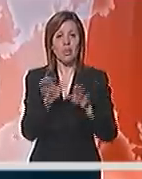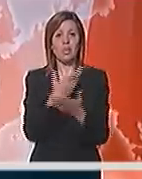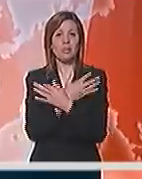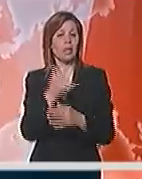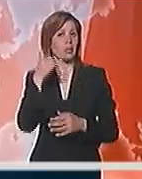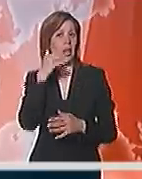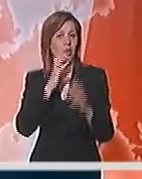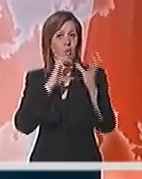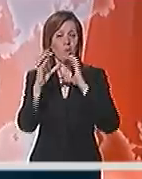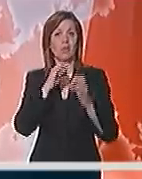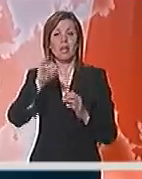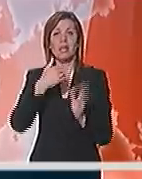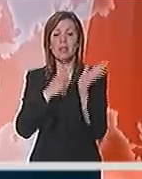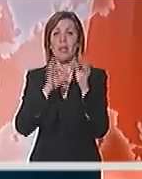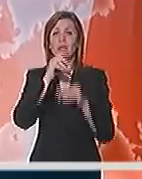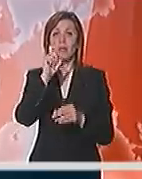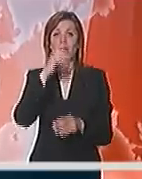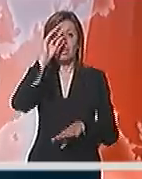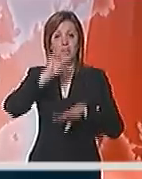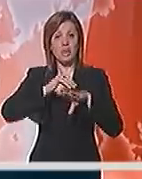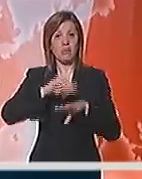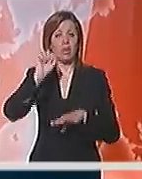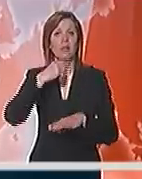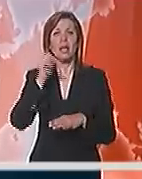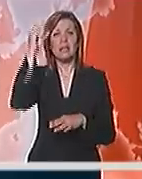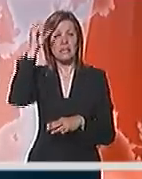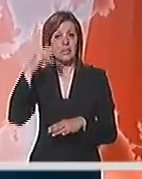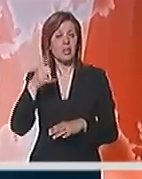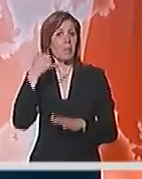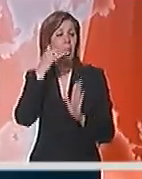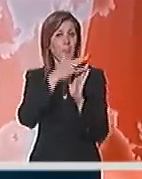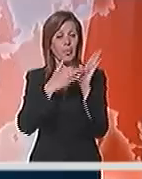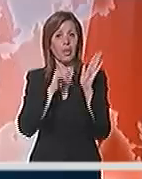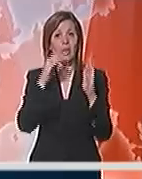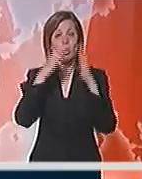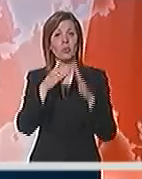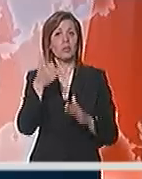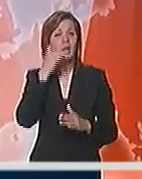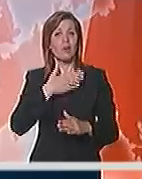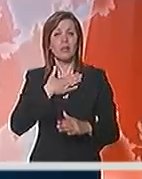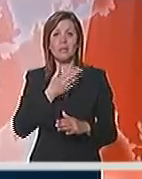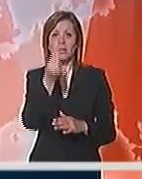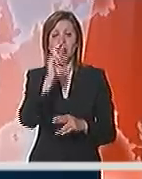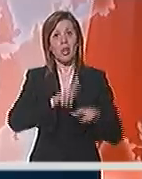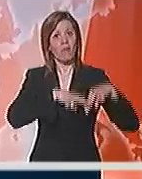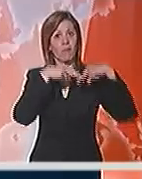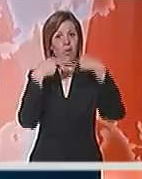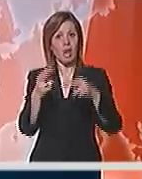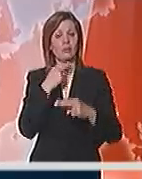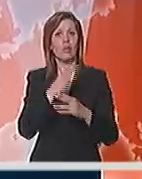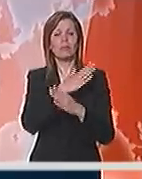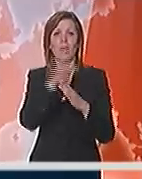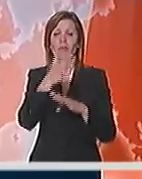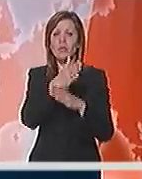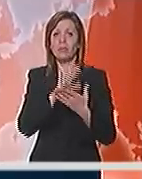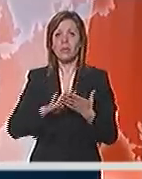telekomunikacije Jasna Matić izjavila je da je signal mobilne i fiksne telefonije srpskih operatera vraćen na najvećem